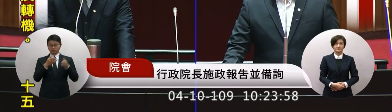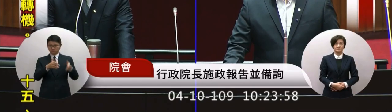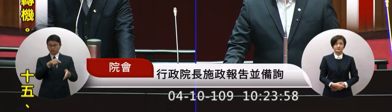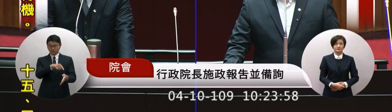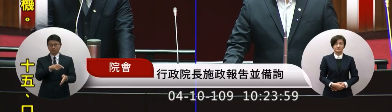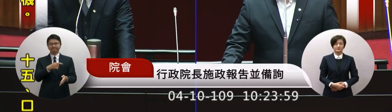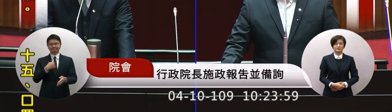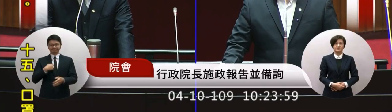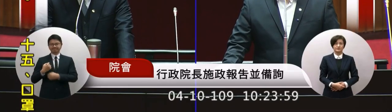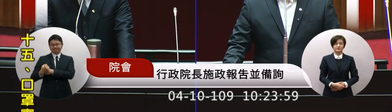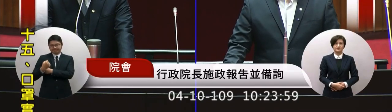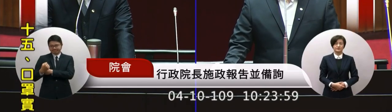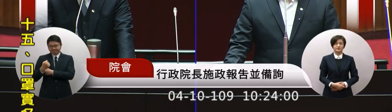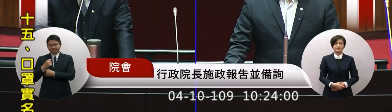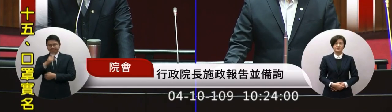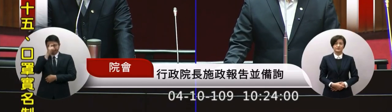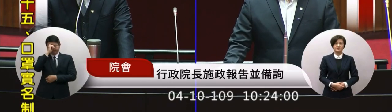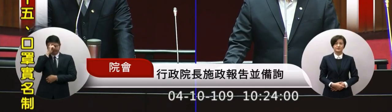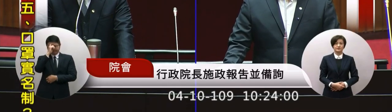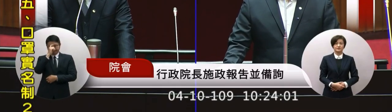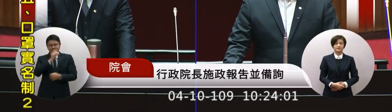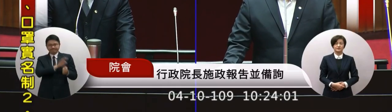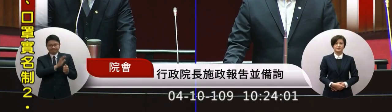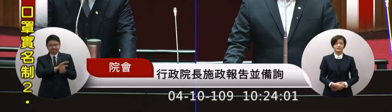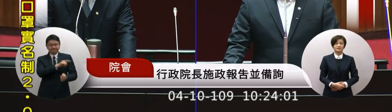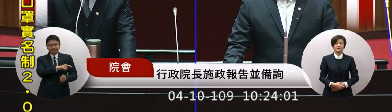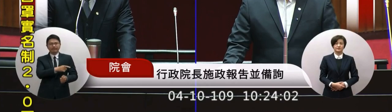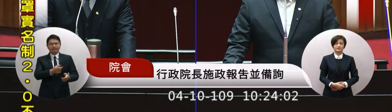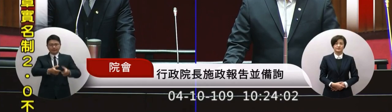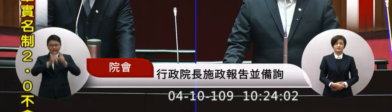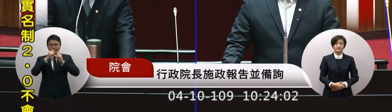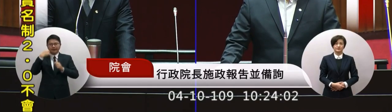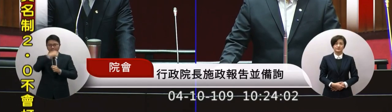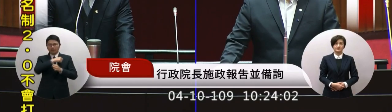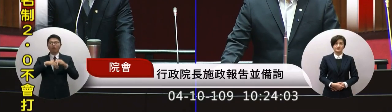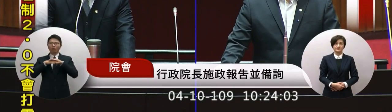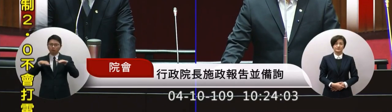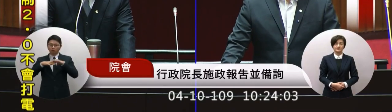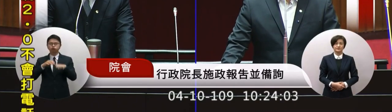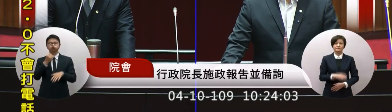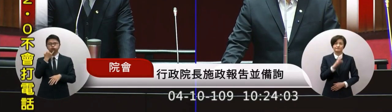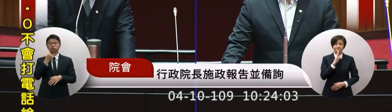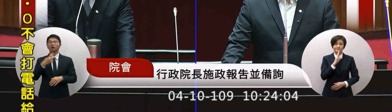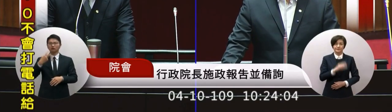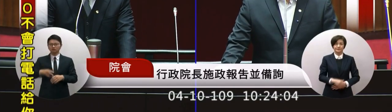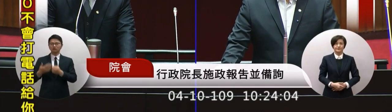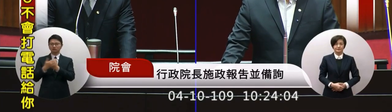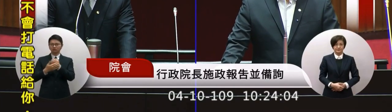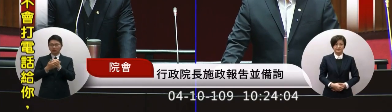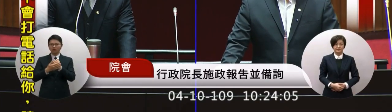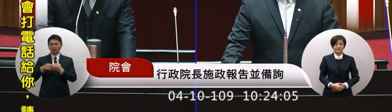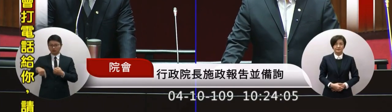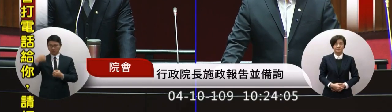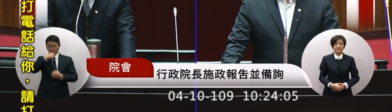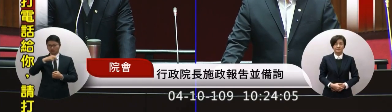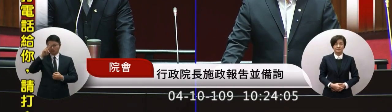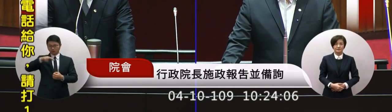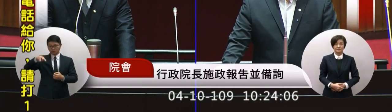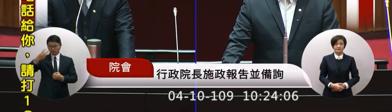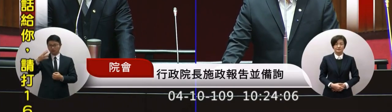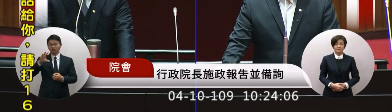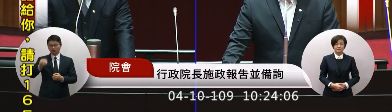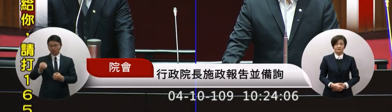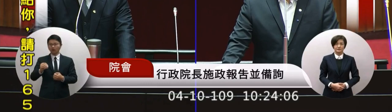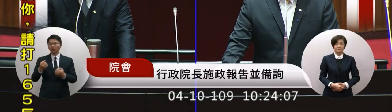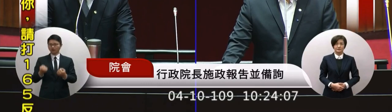會積極希望能夠讓他們安全的回來而也要保護2300萬